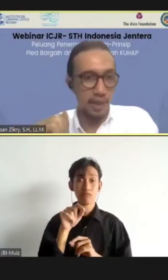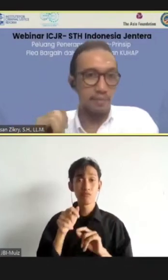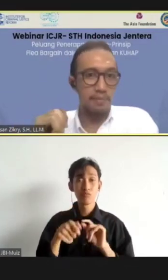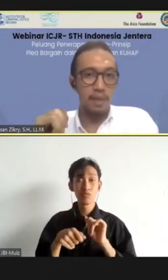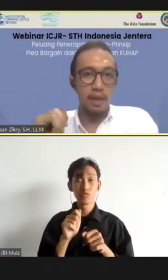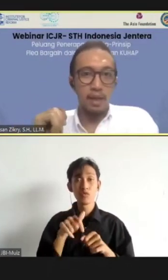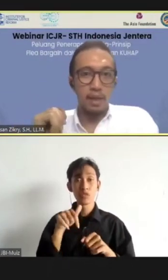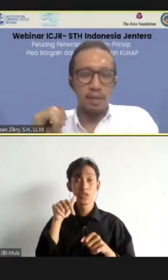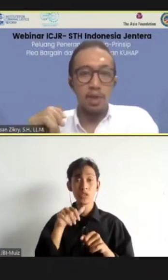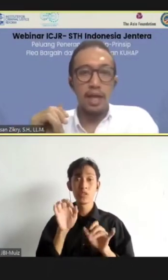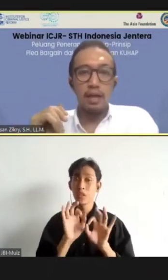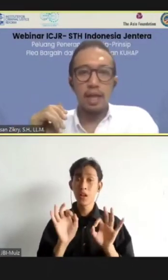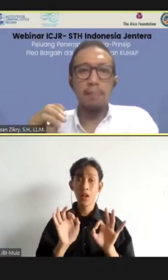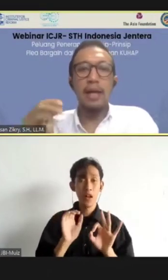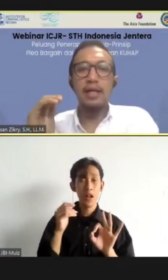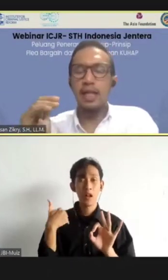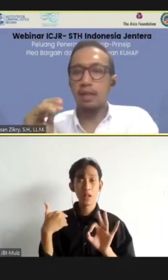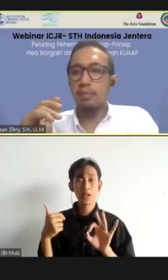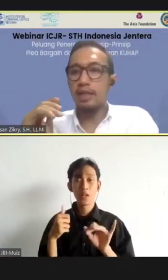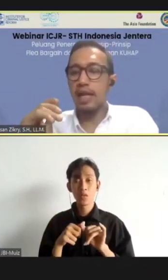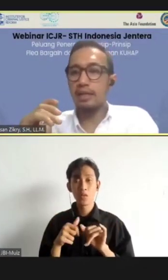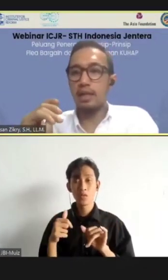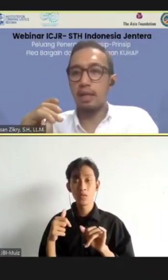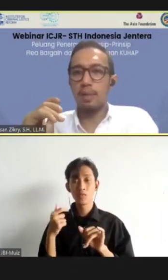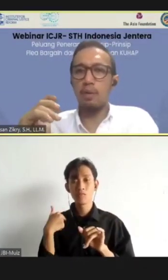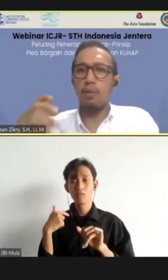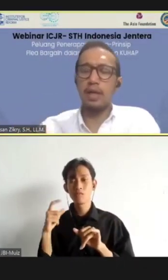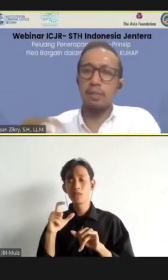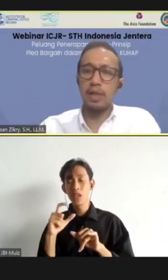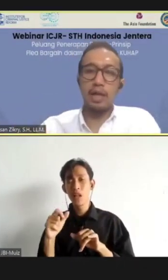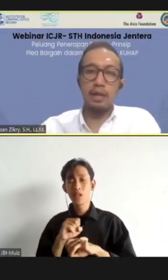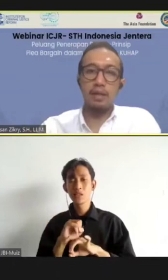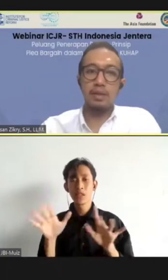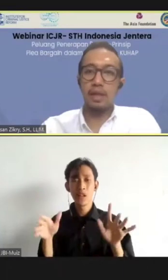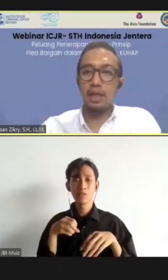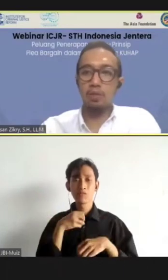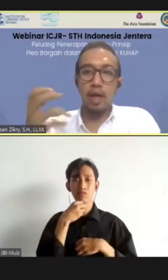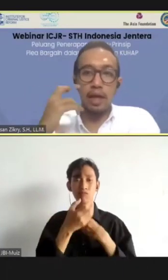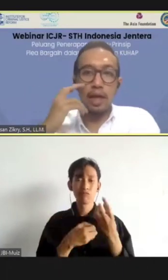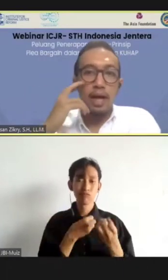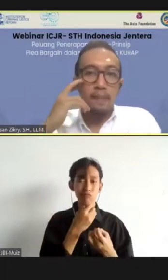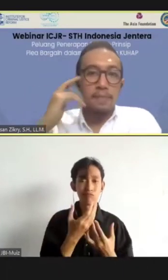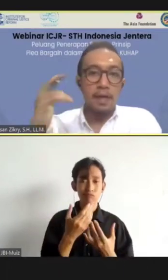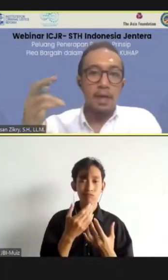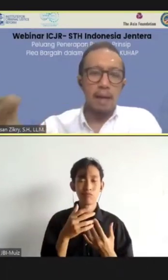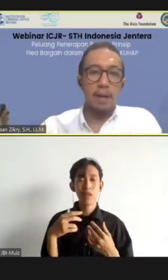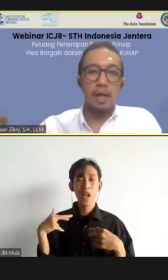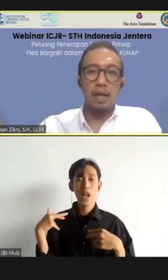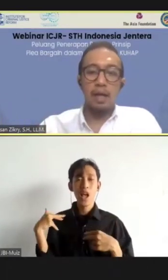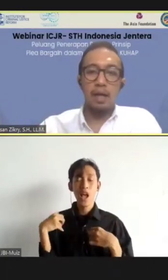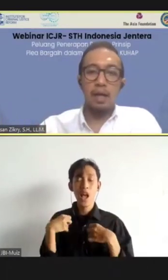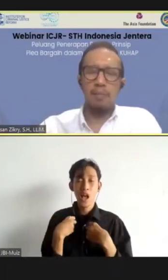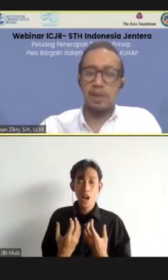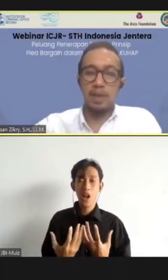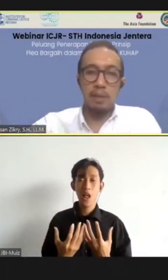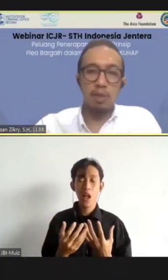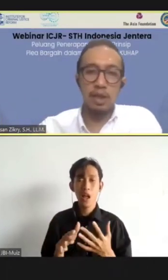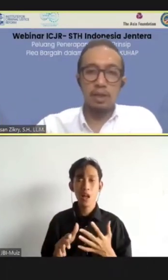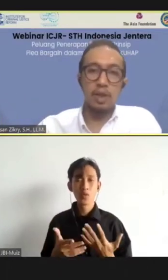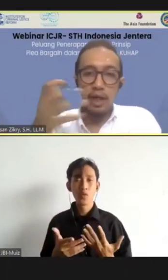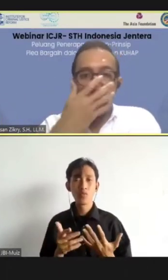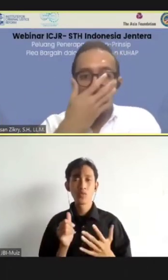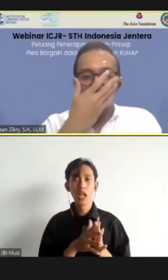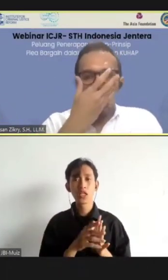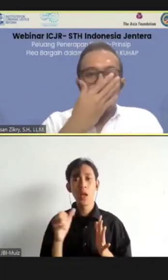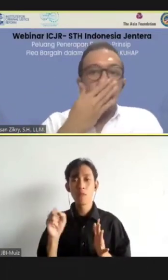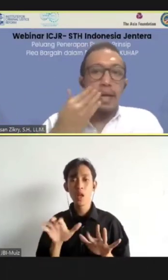akan terjamin. Kemudian, tanpa adanya treatment jelas dari pengakuan yang diberikan, secara tidak sukarela, apakah bisa dicabut